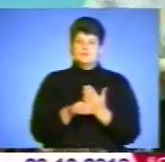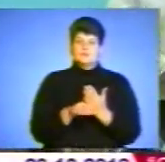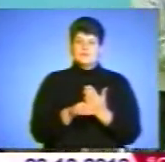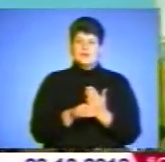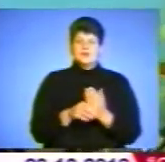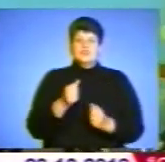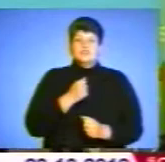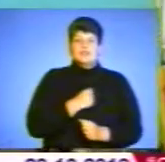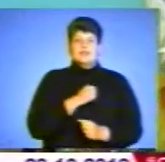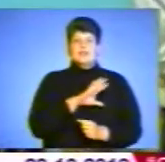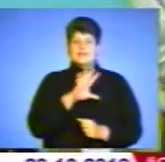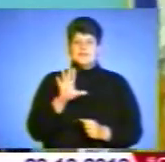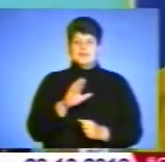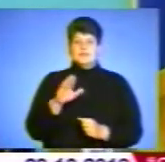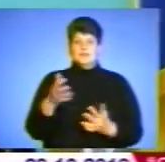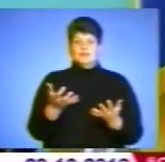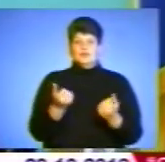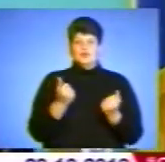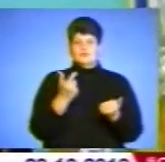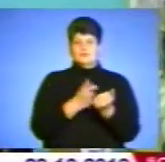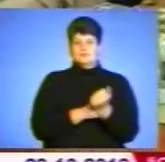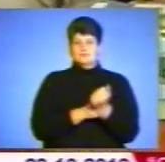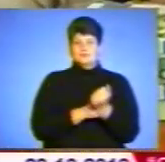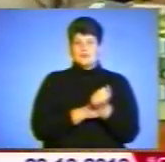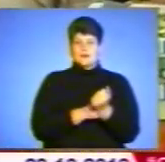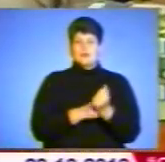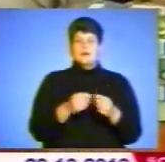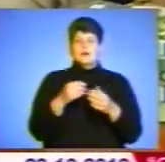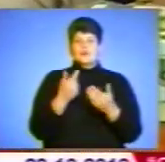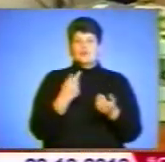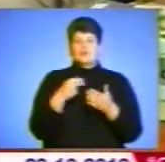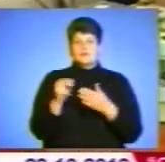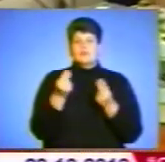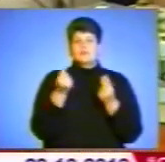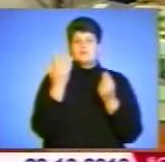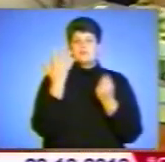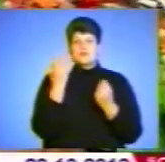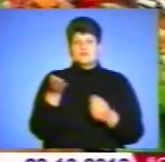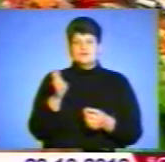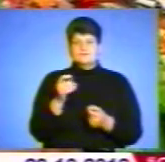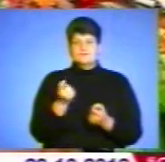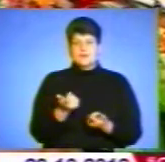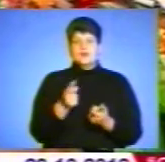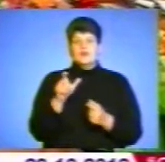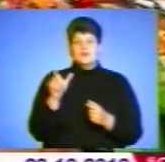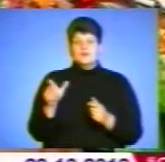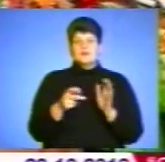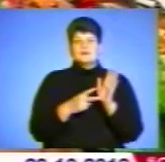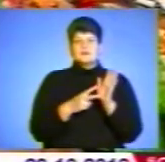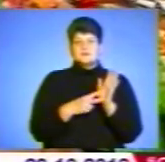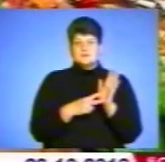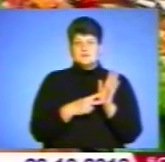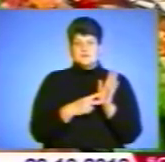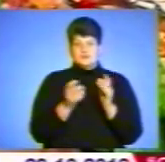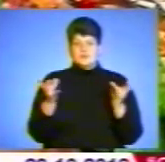хворі на діабет діти отримали інсулінові помпи. Пристроїв закупили лише 5. Дітей, які потребують їх – семеро. У